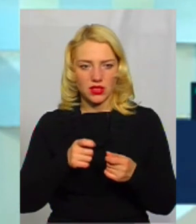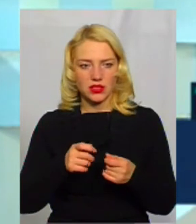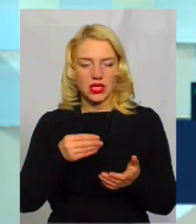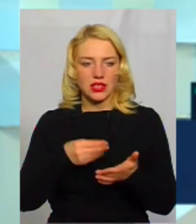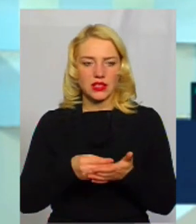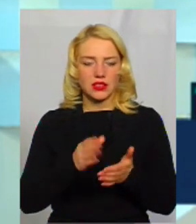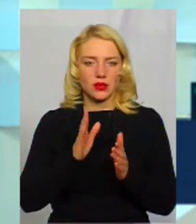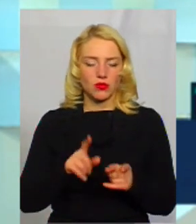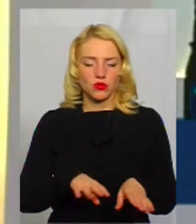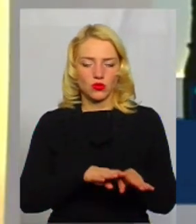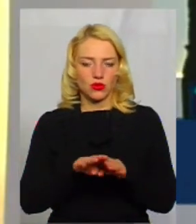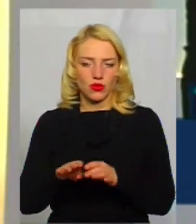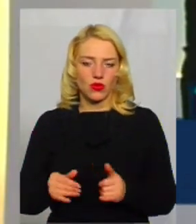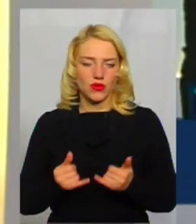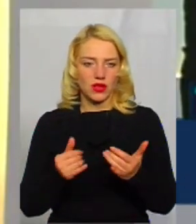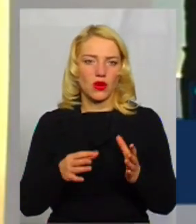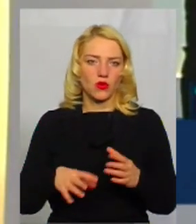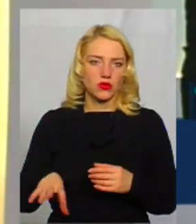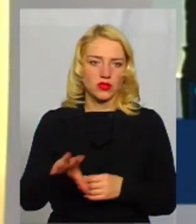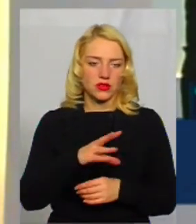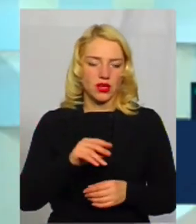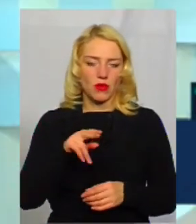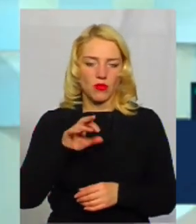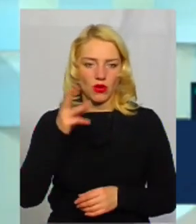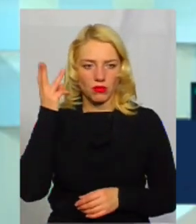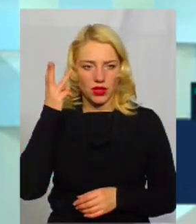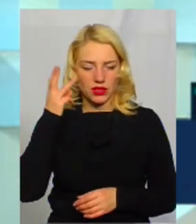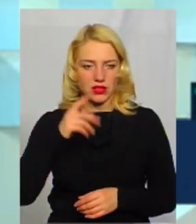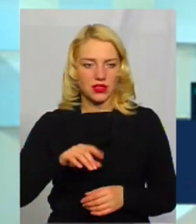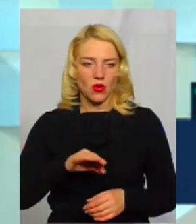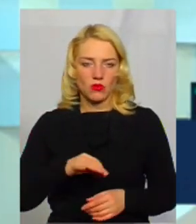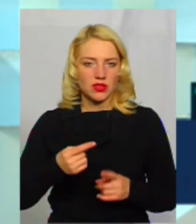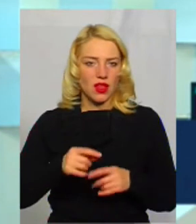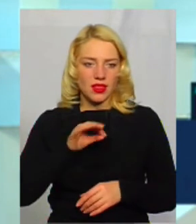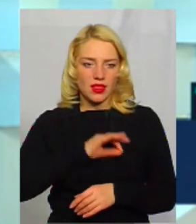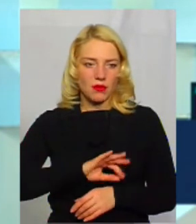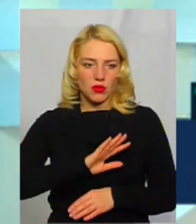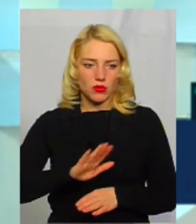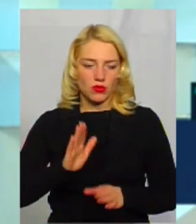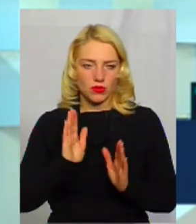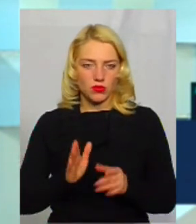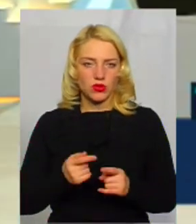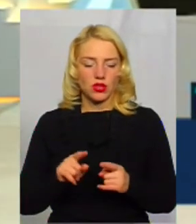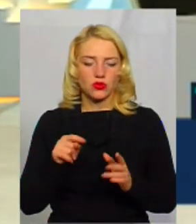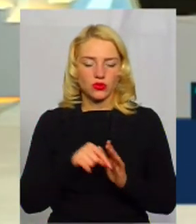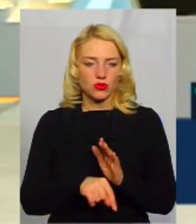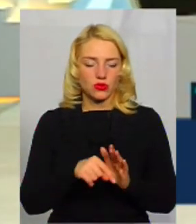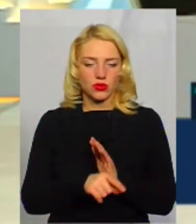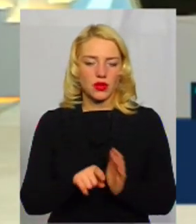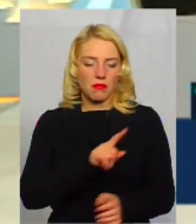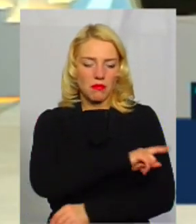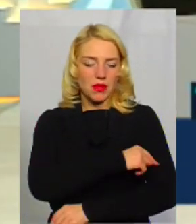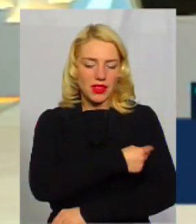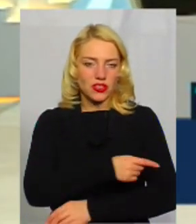для всіх. По Хмельницькій області. Так. І вони будуть неприбуткові. А що стосується медичних послуг,